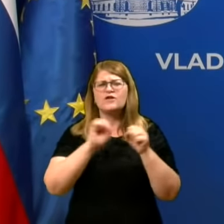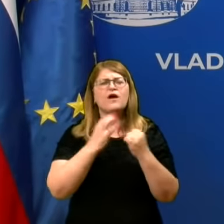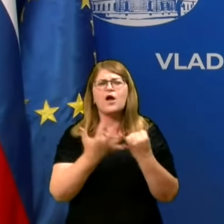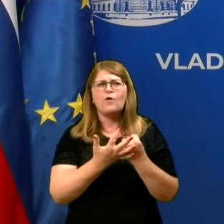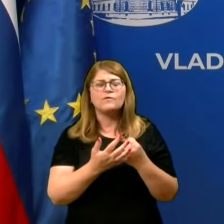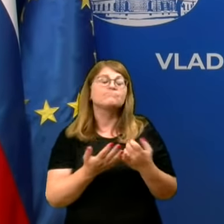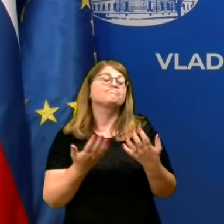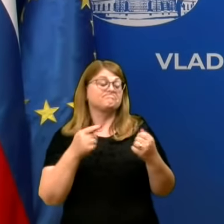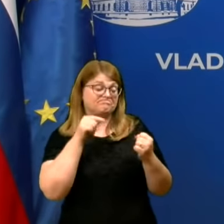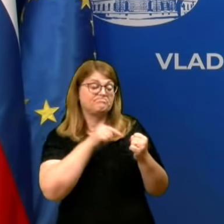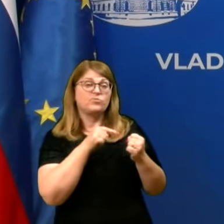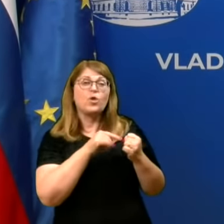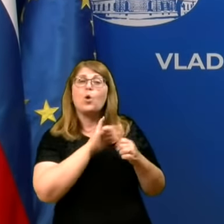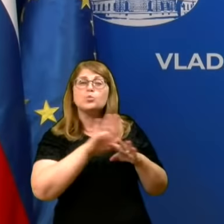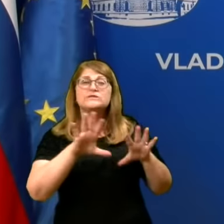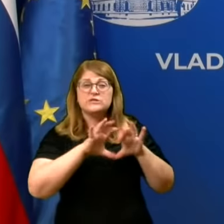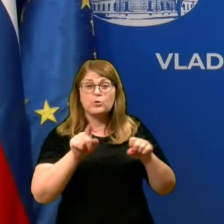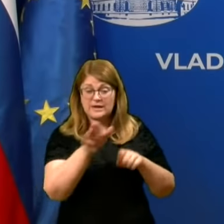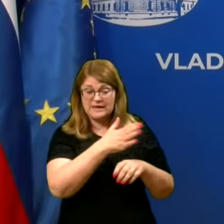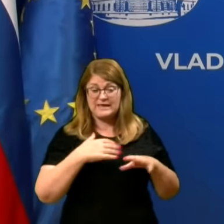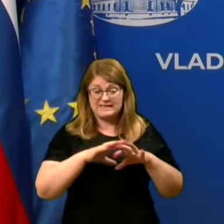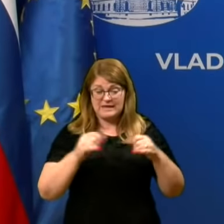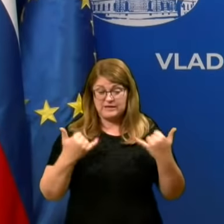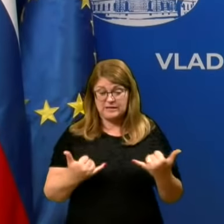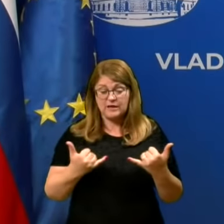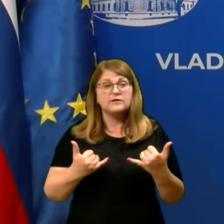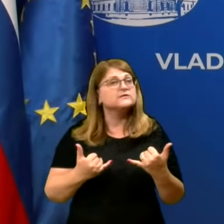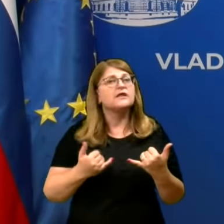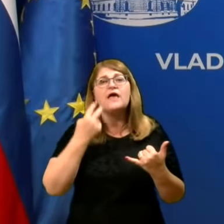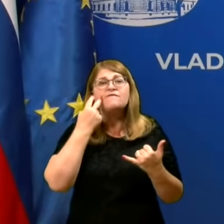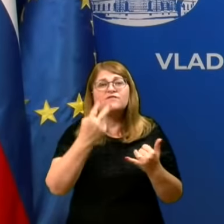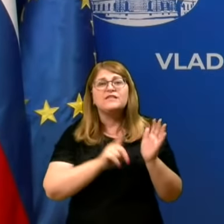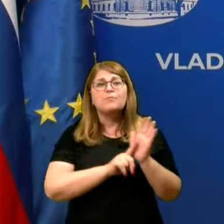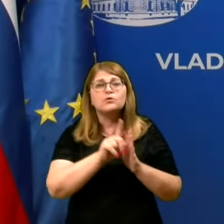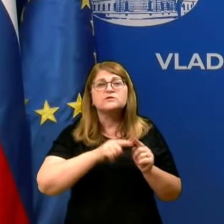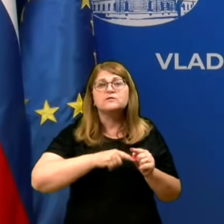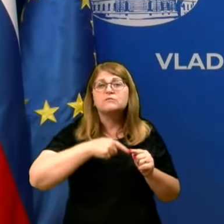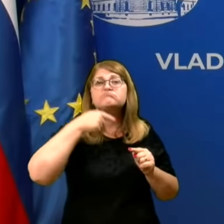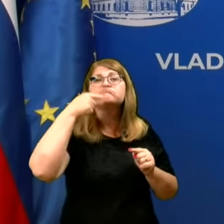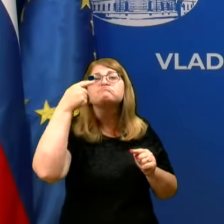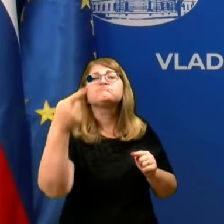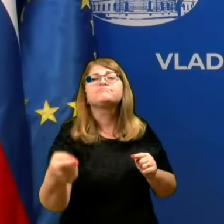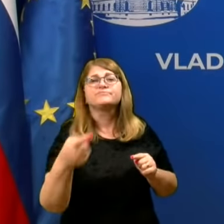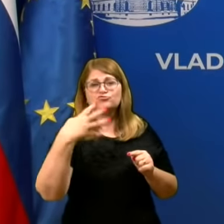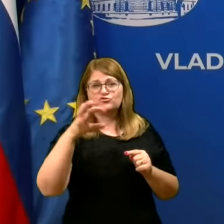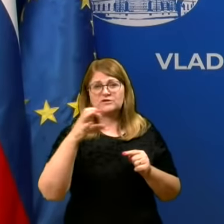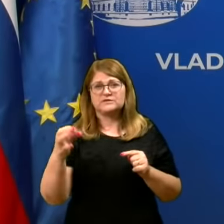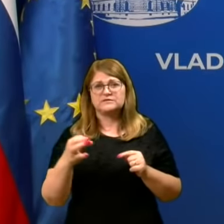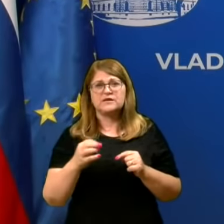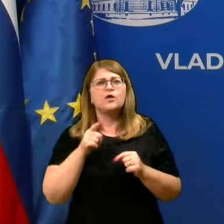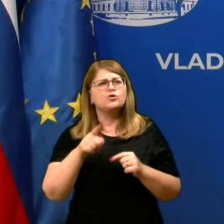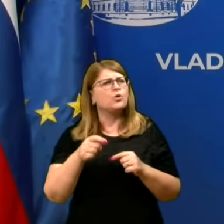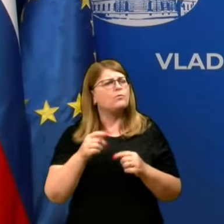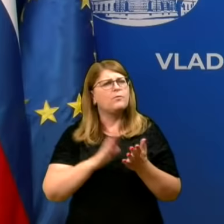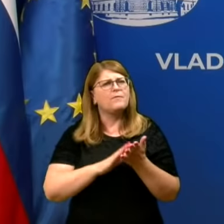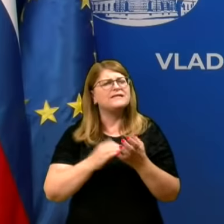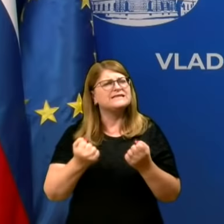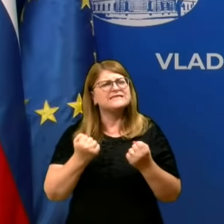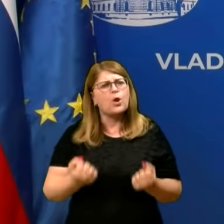COVID-a je, da vsi ukrepi, ki jih naredimo danes, vidimo njihov rezultat čez 14 dni. Kar pomeni, da je zelo težko